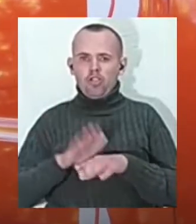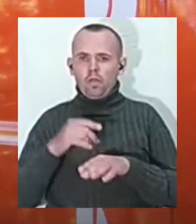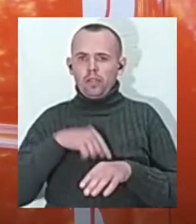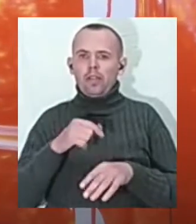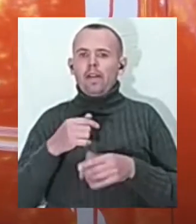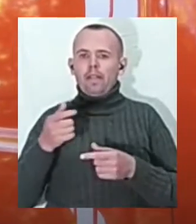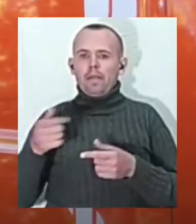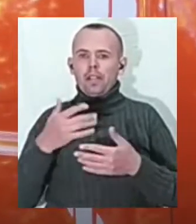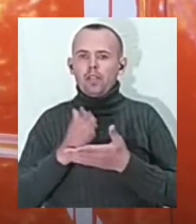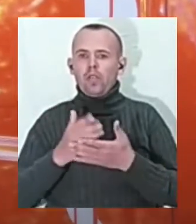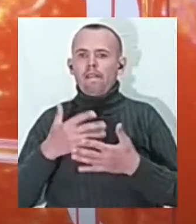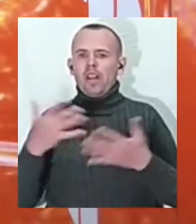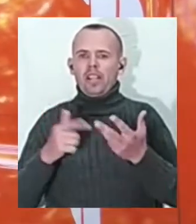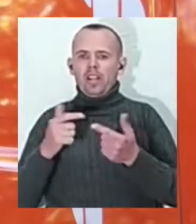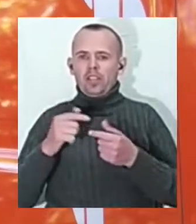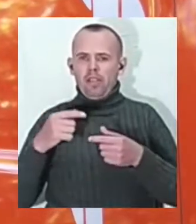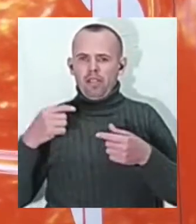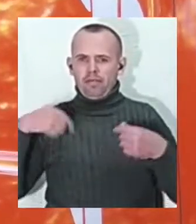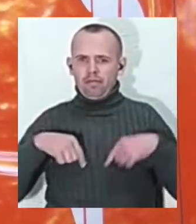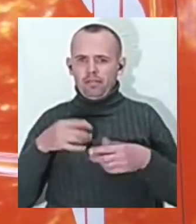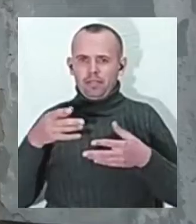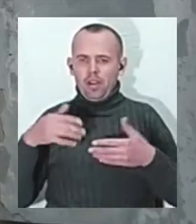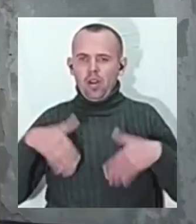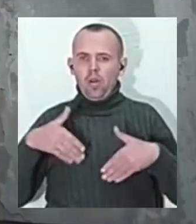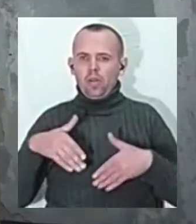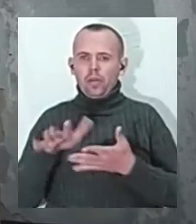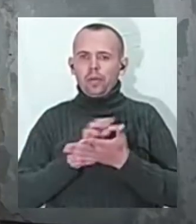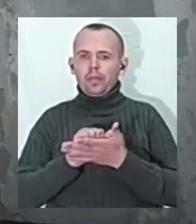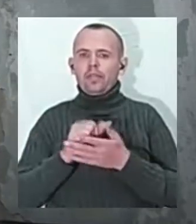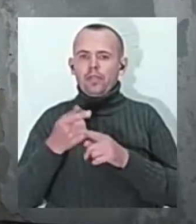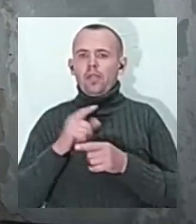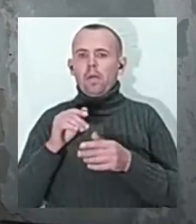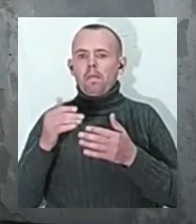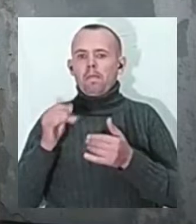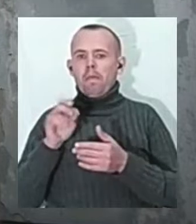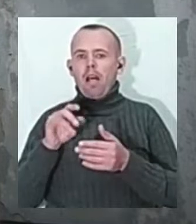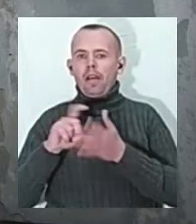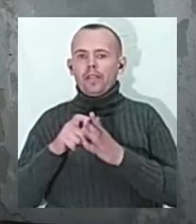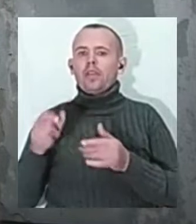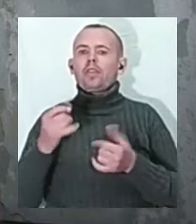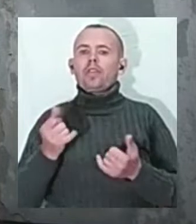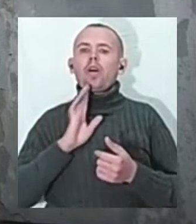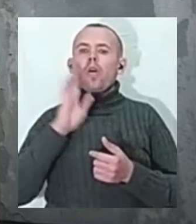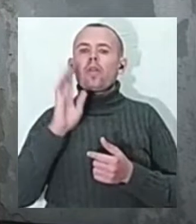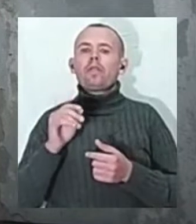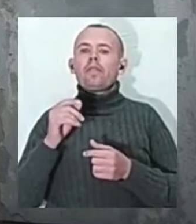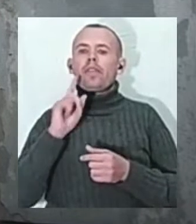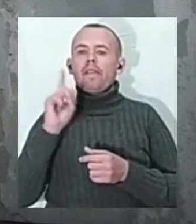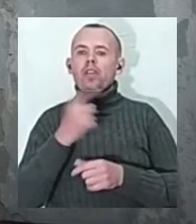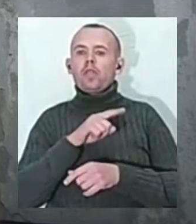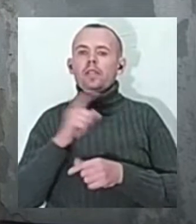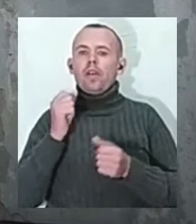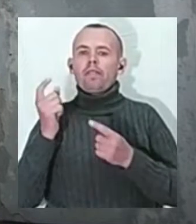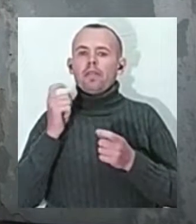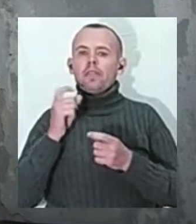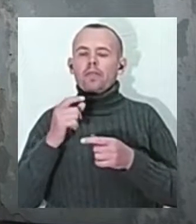легень і зараз знаходиться в палаті під наглядом лікарів. Станом на ранок в Єврейській лікарні, за інформацією міської ради, залишилося